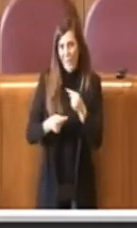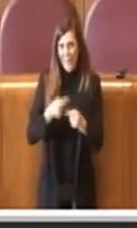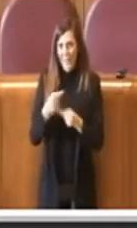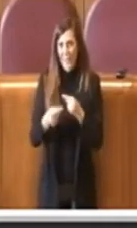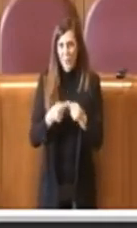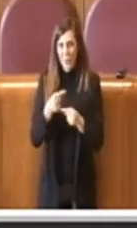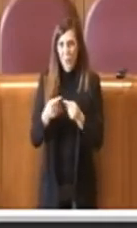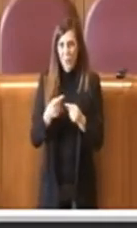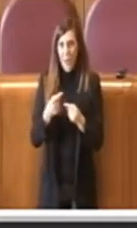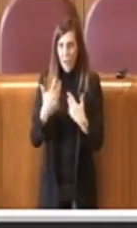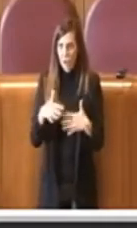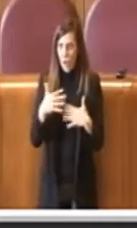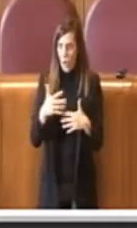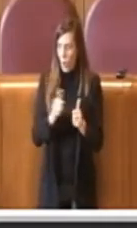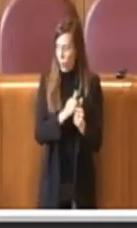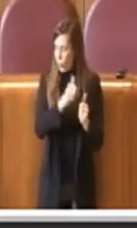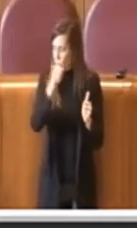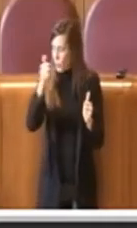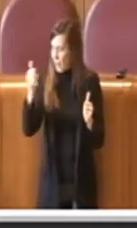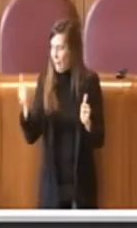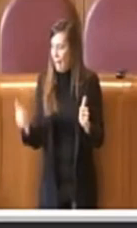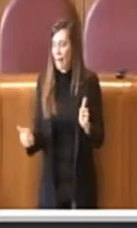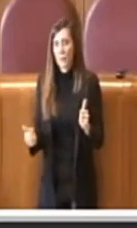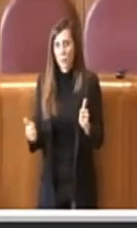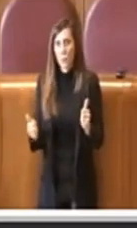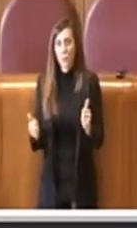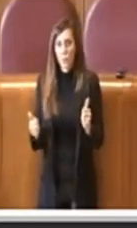più di un anno è durato, hanno...